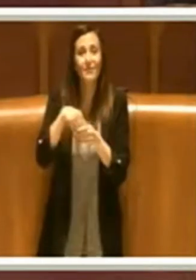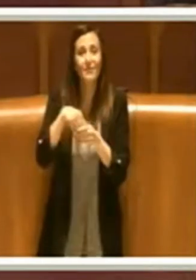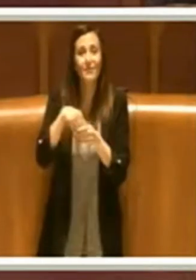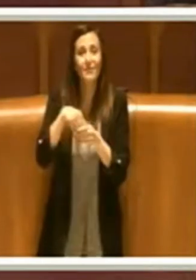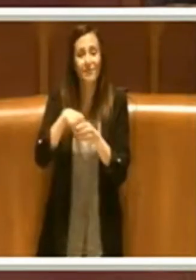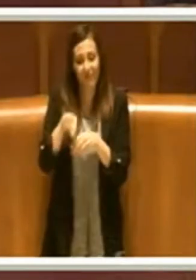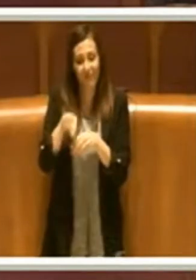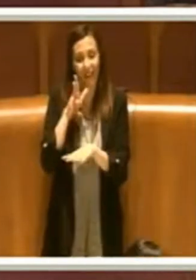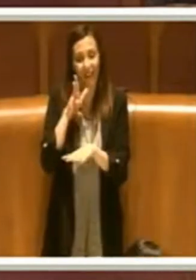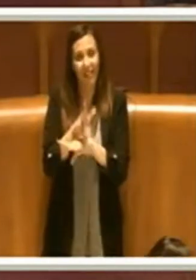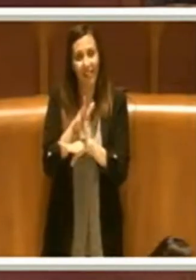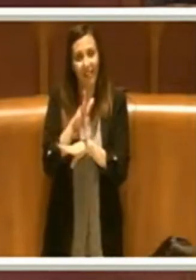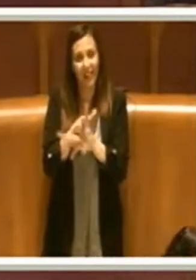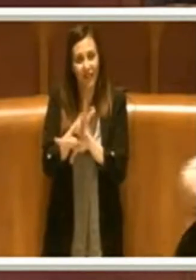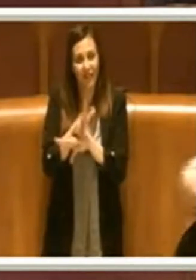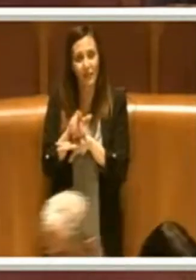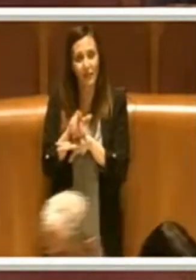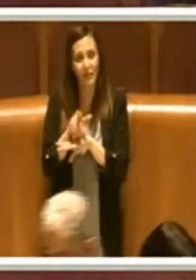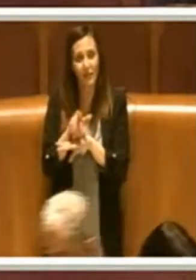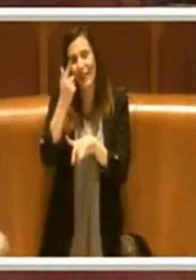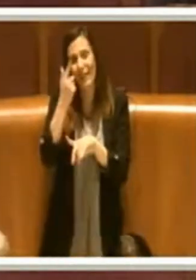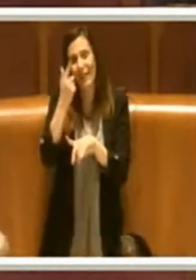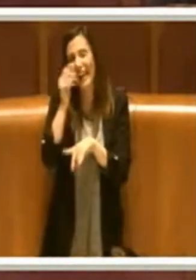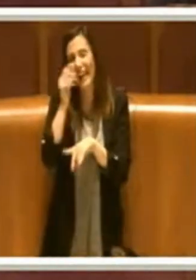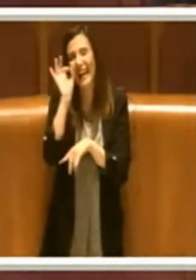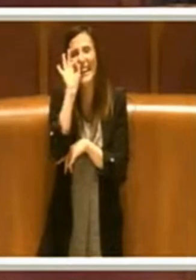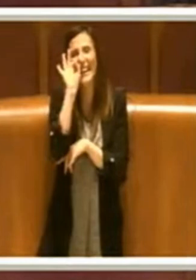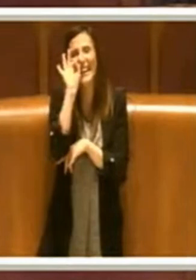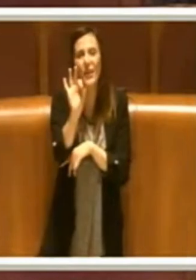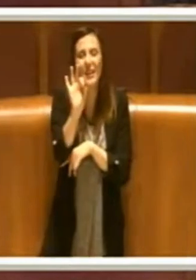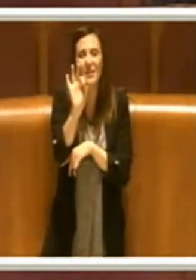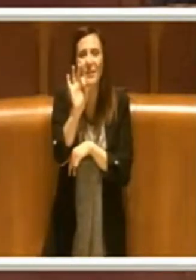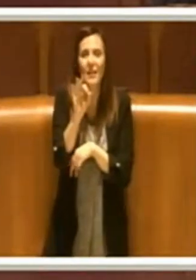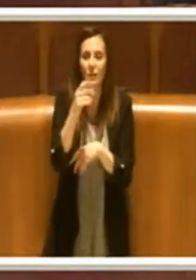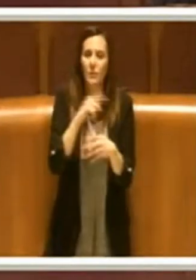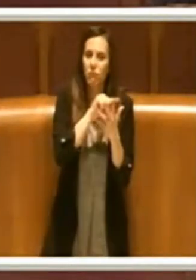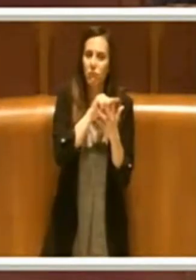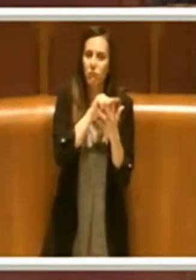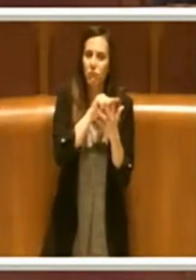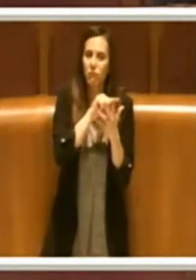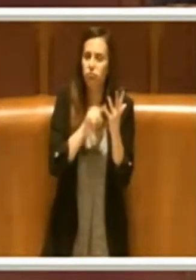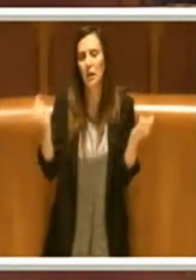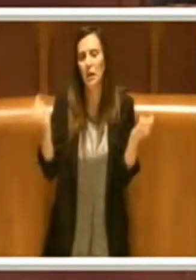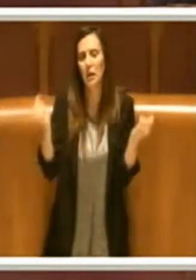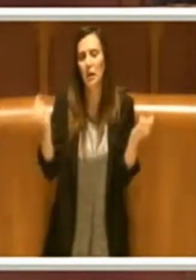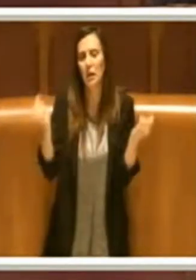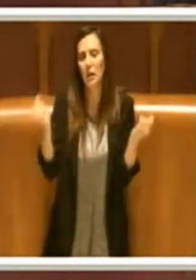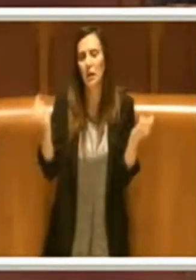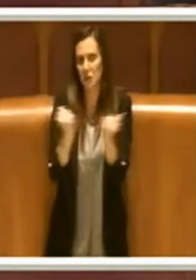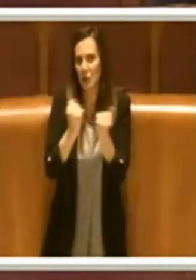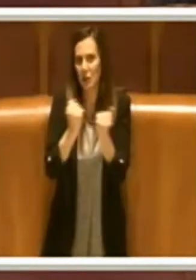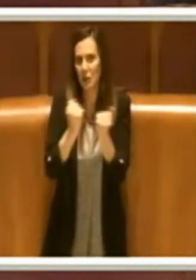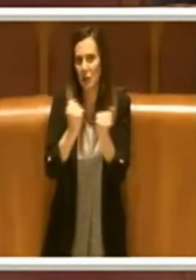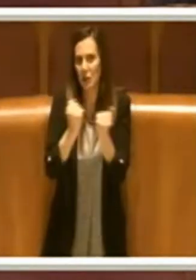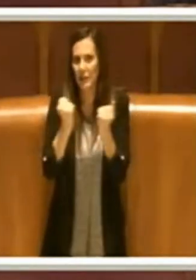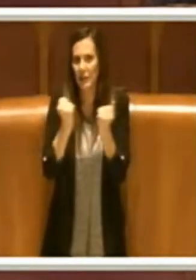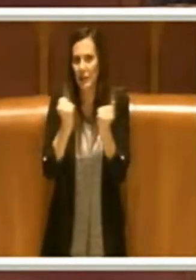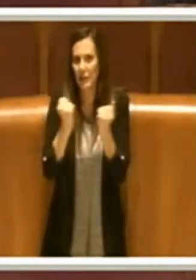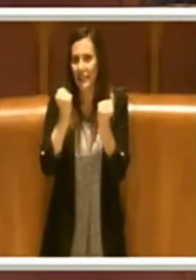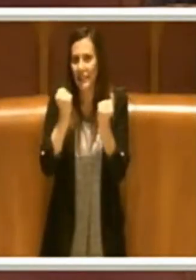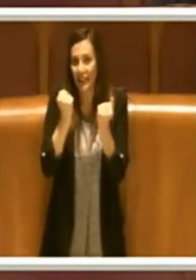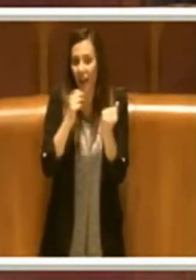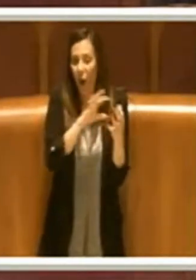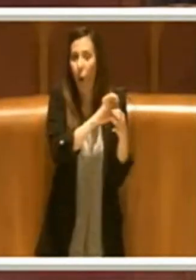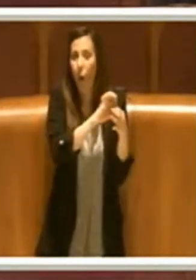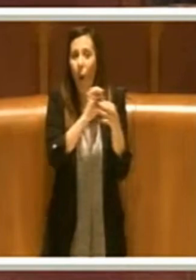'intervento ha fatto riferimento a una serie di iniziative che compongono gli ordini